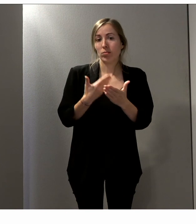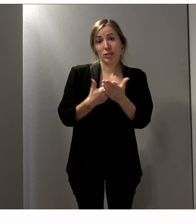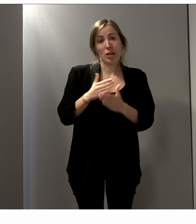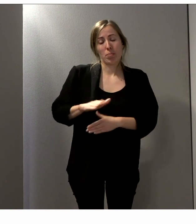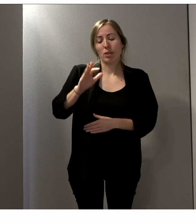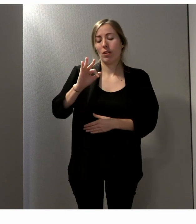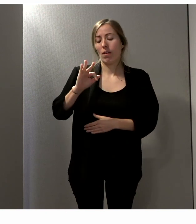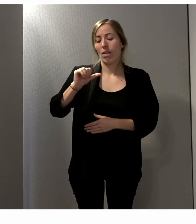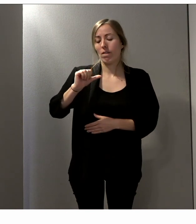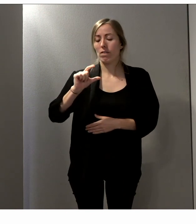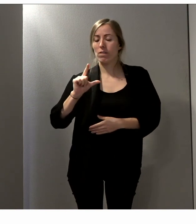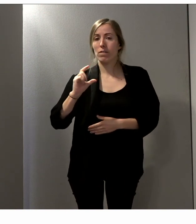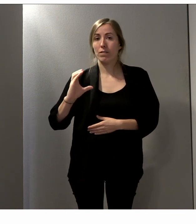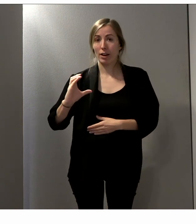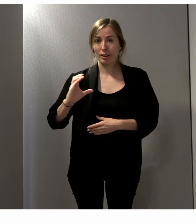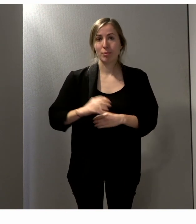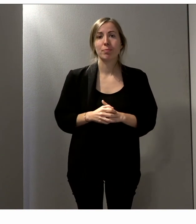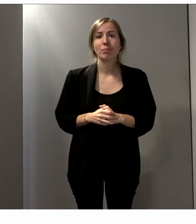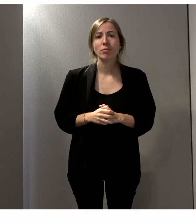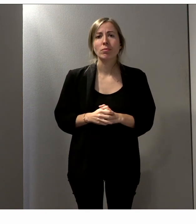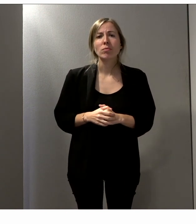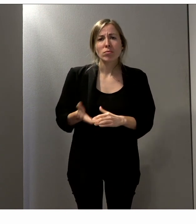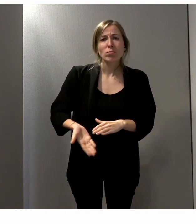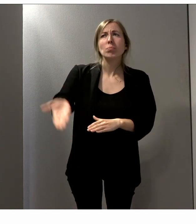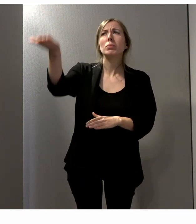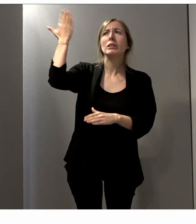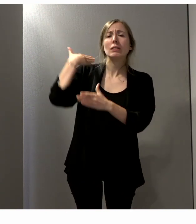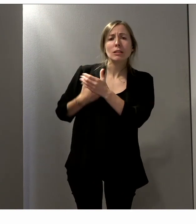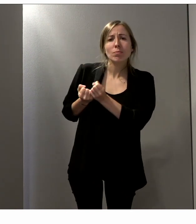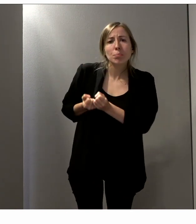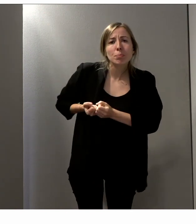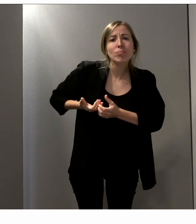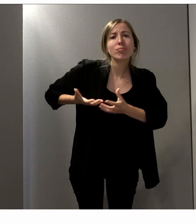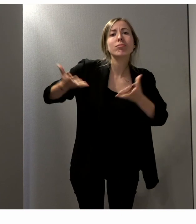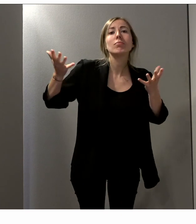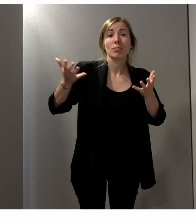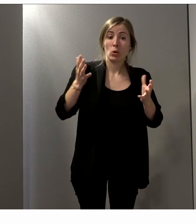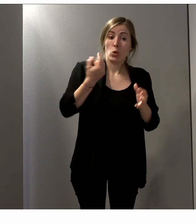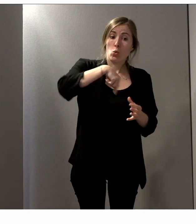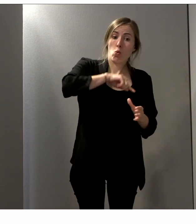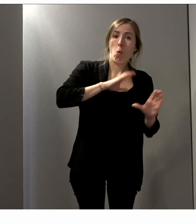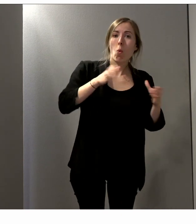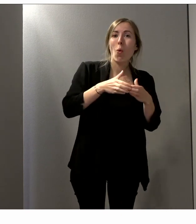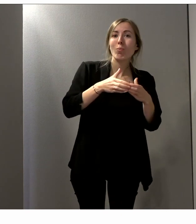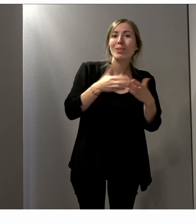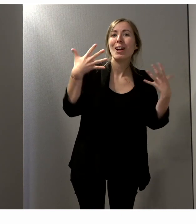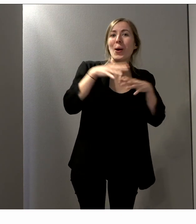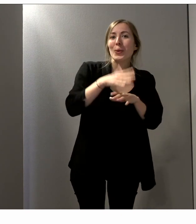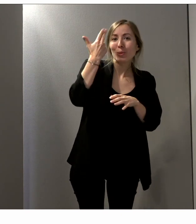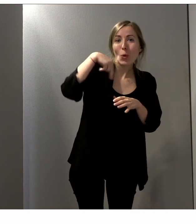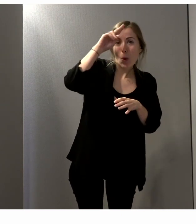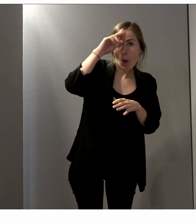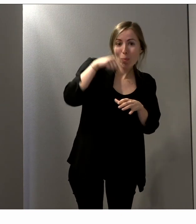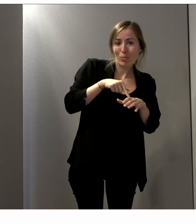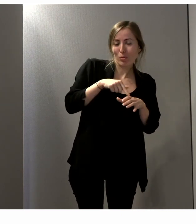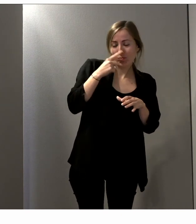FALC, le Facile à lire et à comprendre. C'est développé depuis un bon nombre d'années et Inclusion Europe en est à l